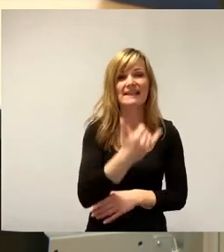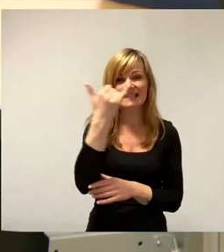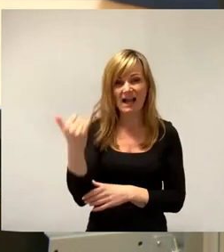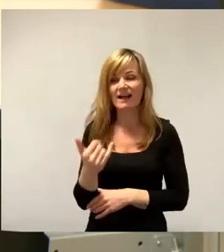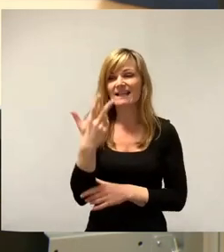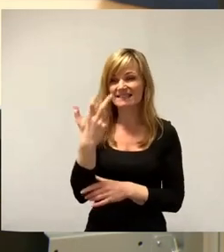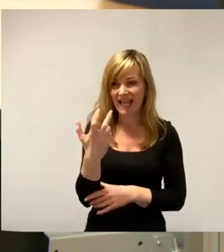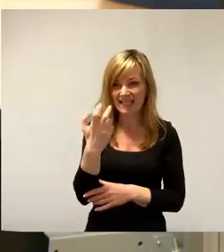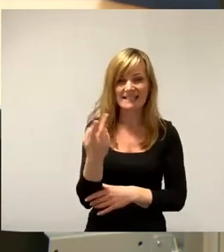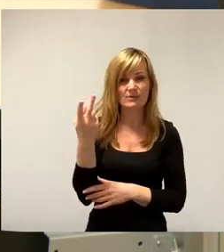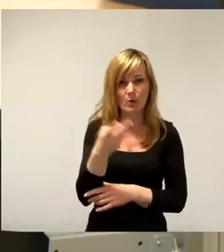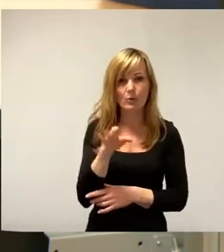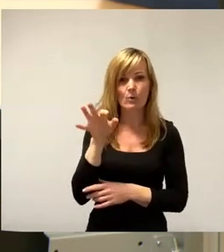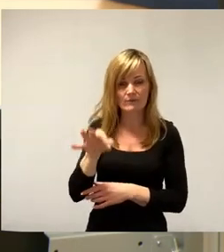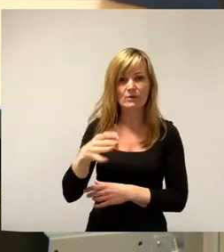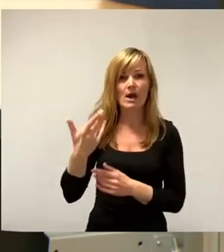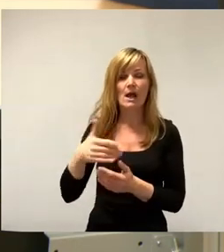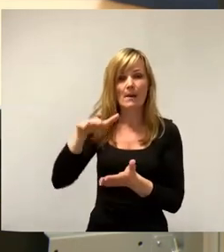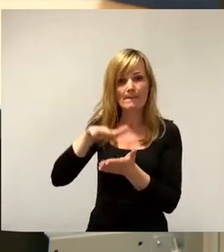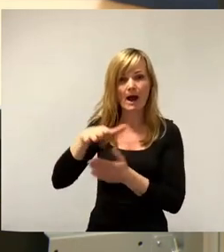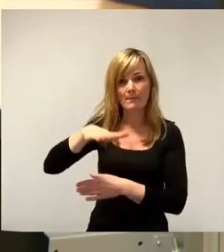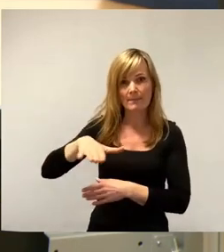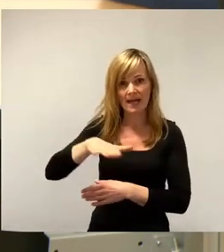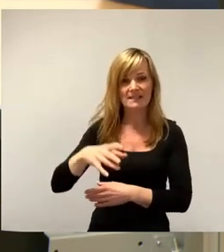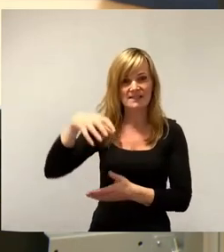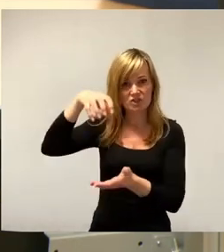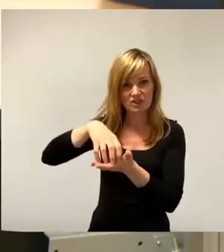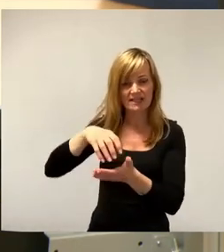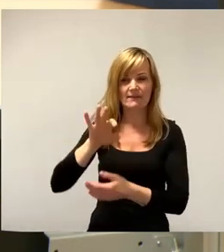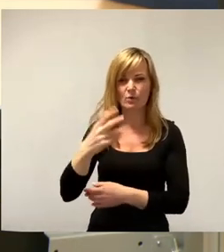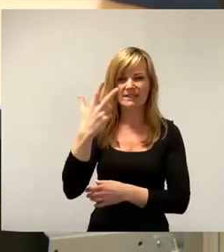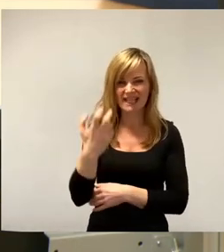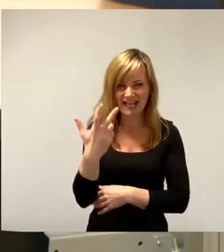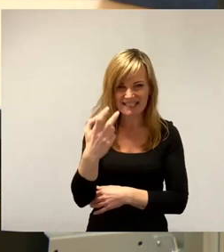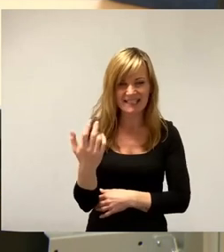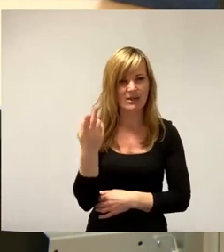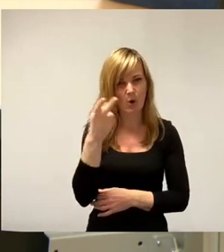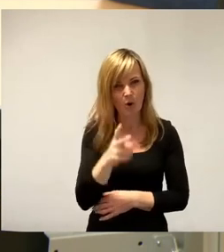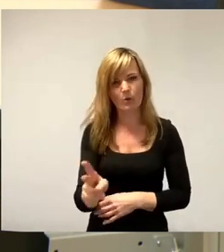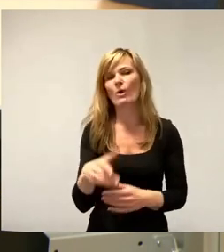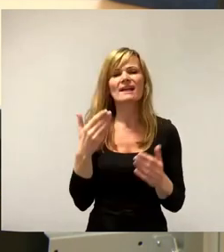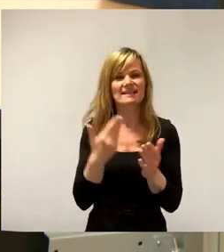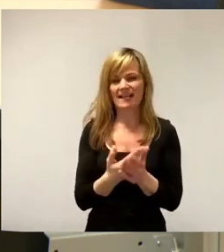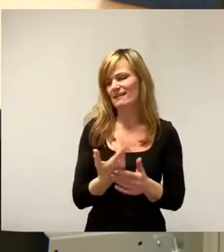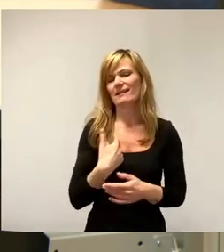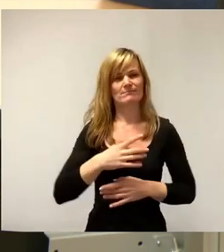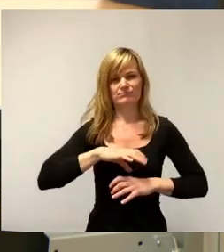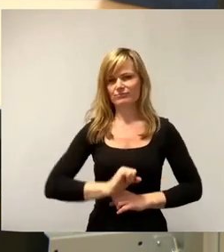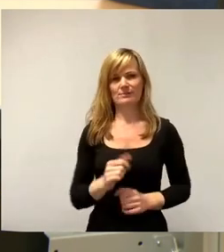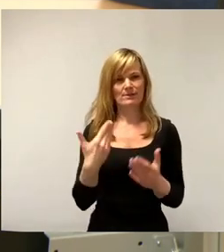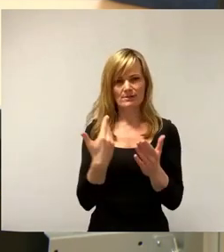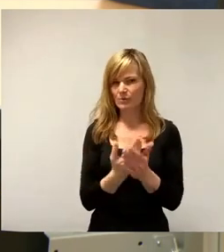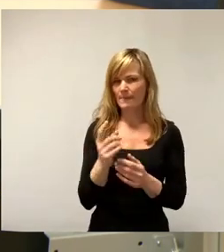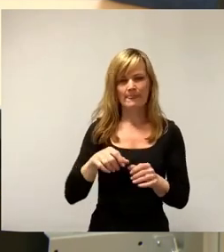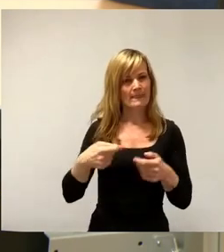Euro für einen Parkplatz in der Stadt für 30 Euro. Ja, das ist sozusagen irgendwie unzumutbar, das auf ein bundesweit